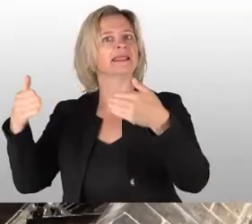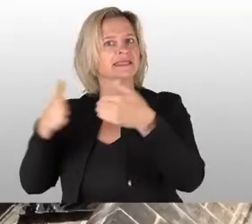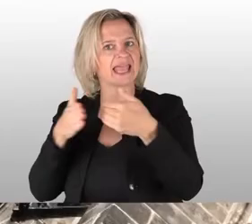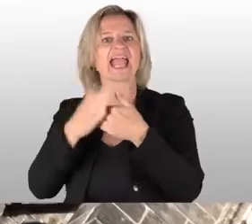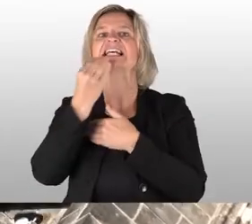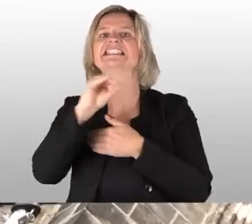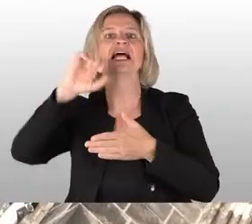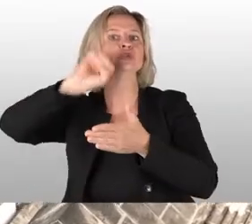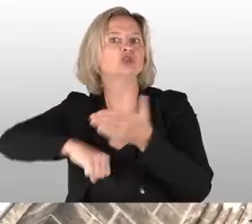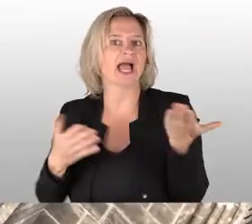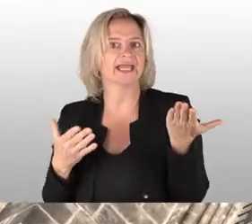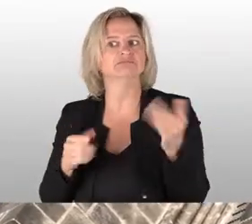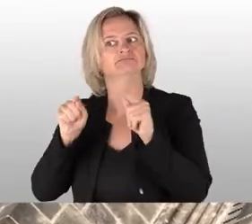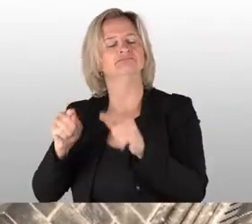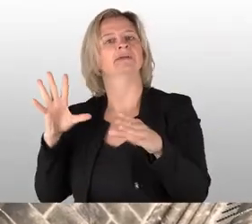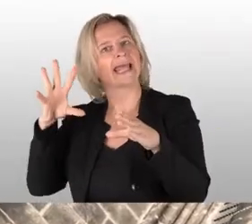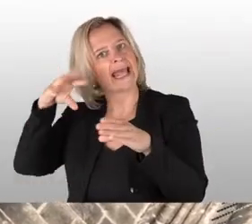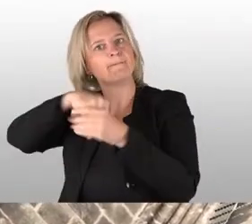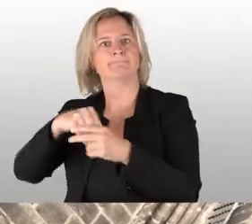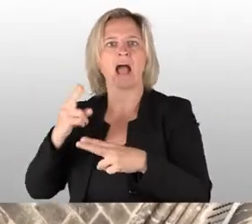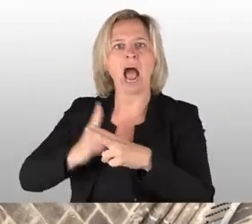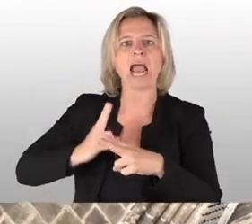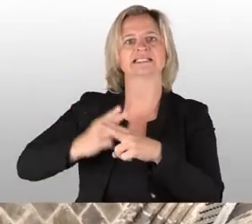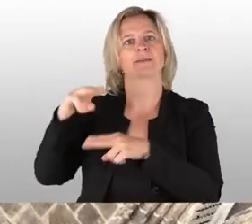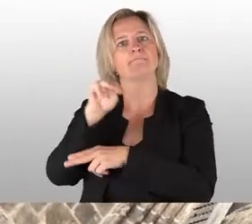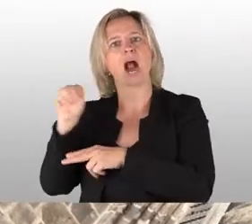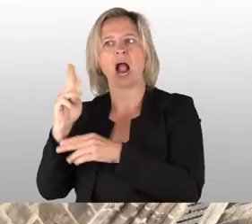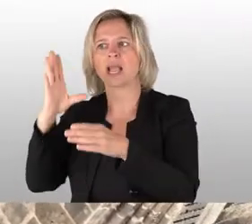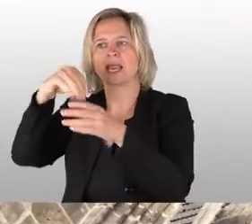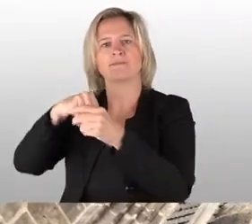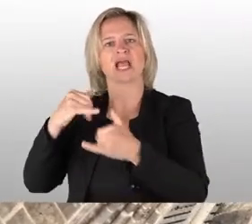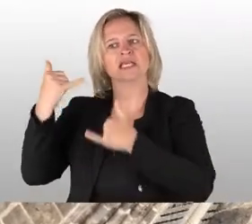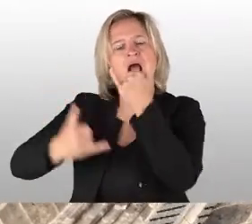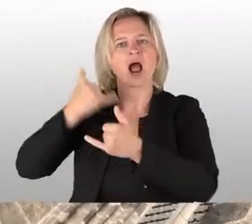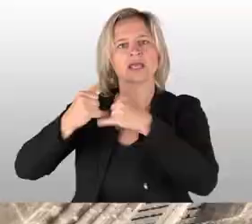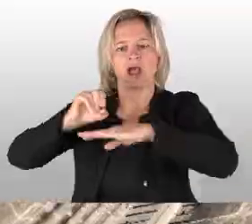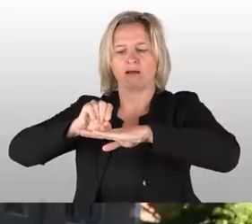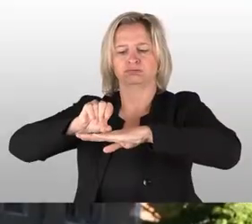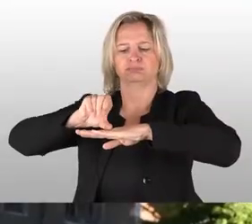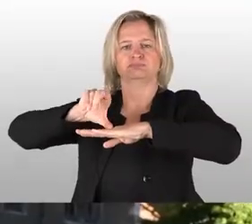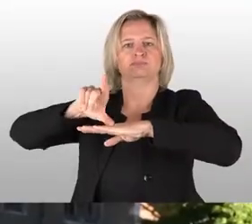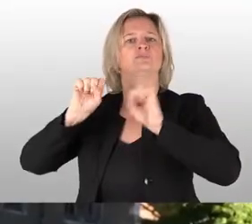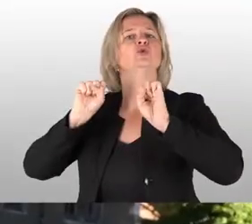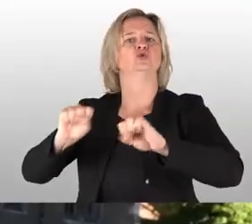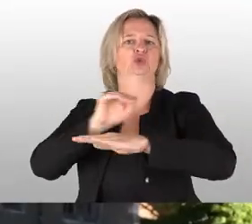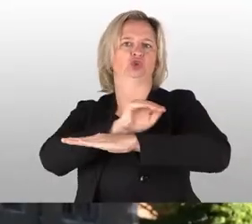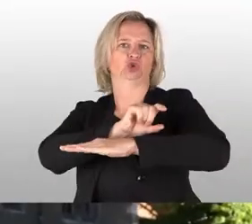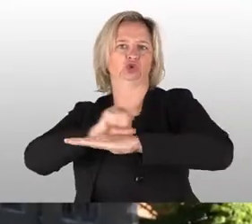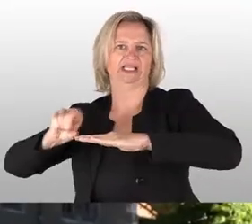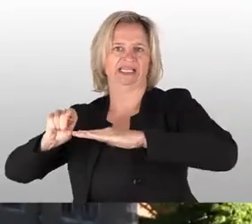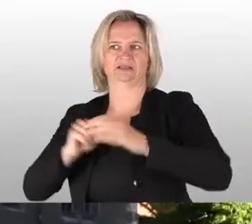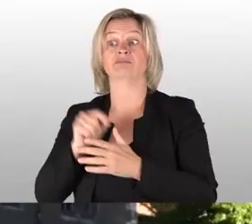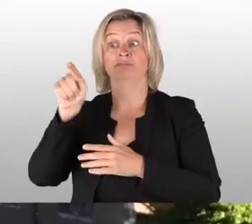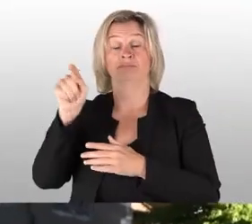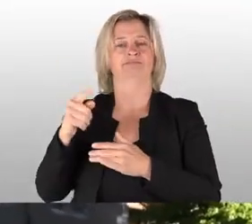sehr stark eisen- und manganhaltig. legt nach mehreren Jahren diese Patina, diese Schutzschicht an. Ja und wenn ich schon sage, mehrere